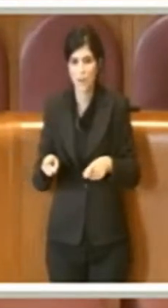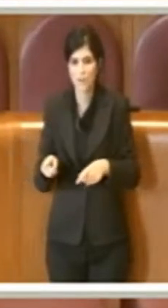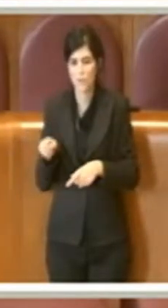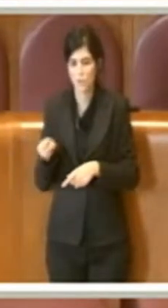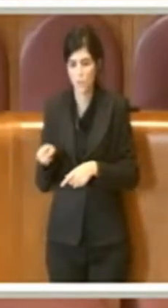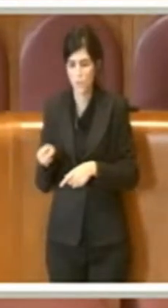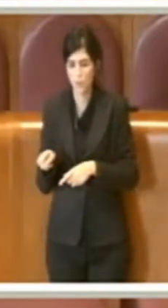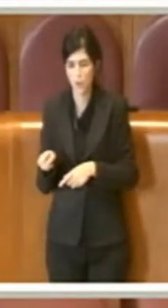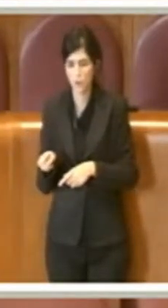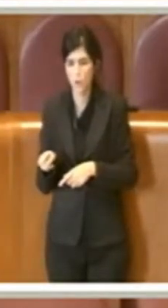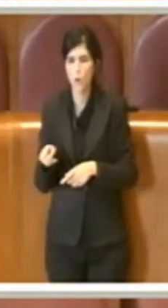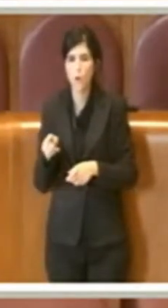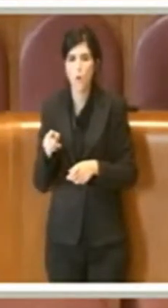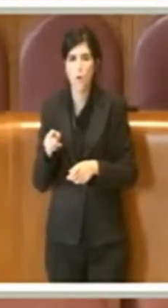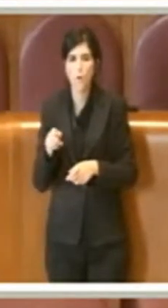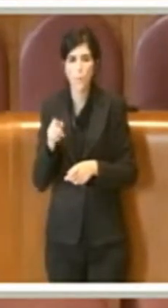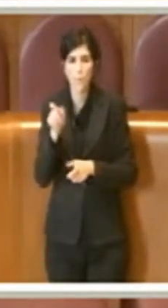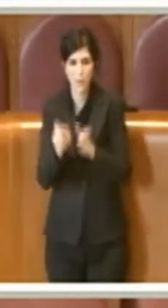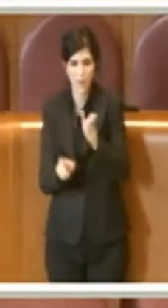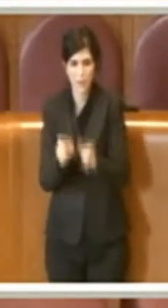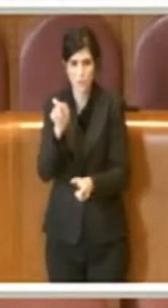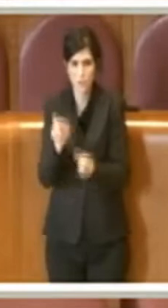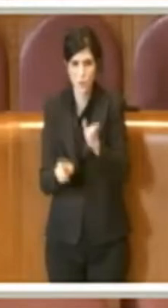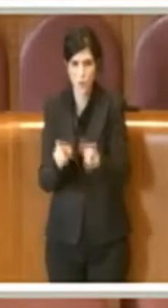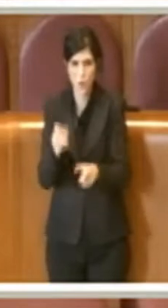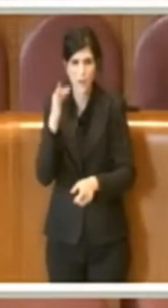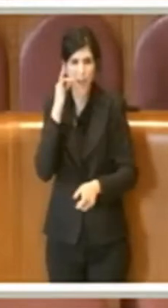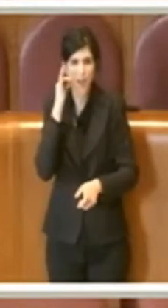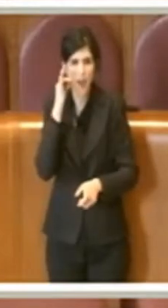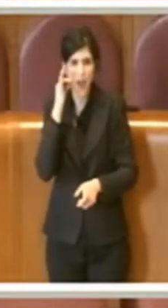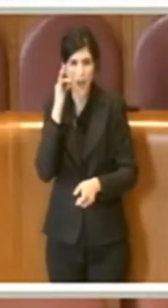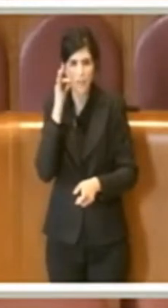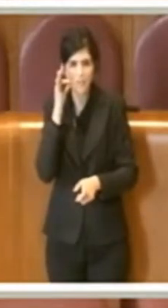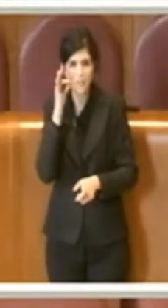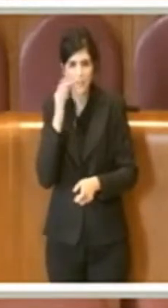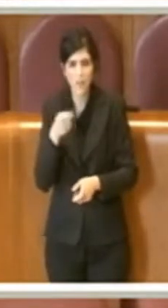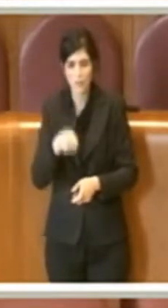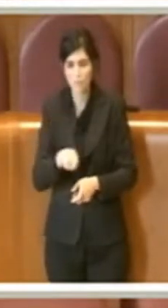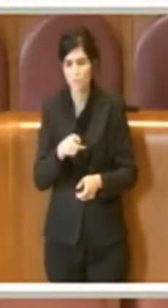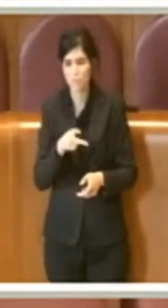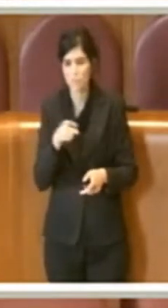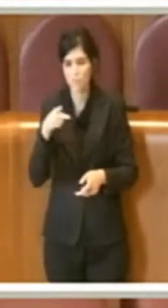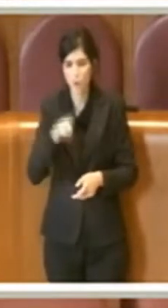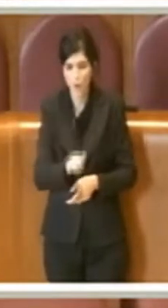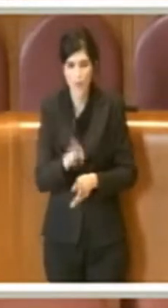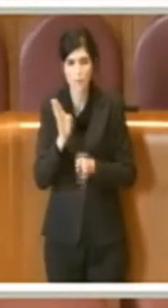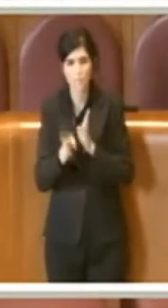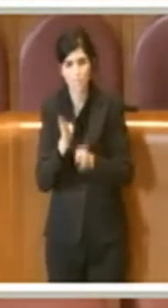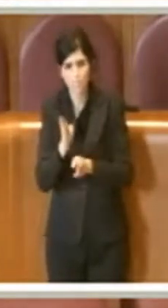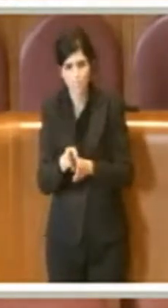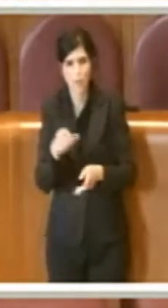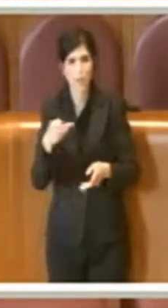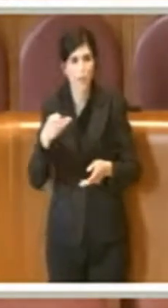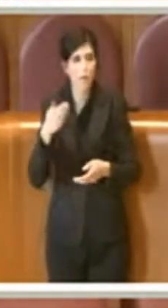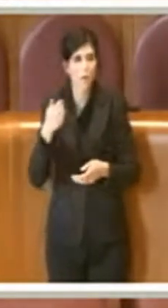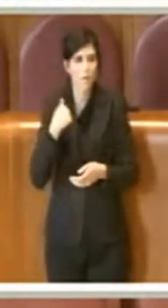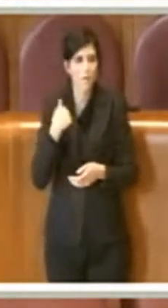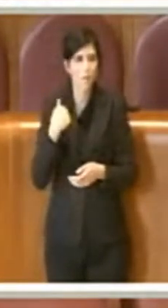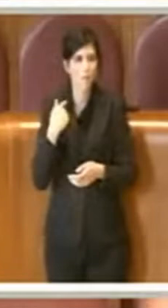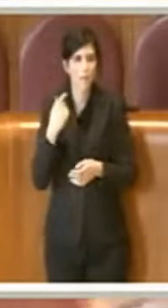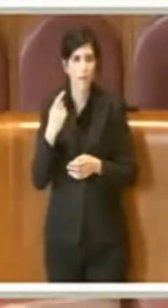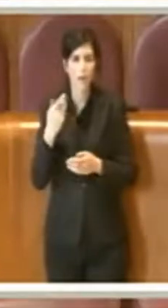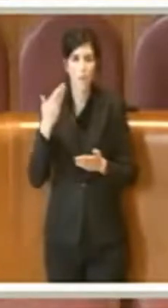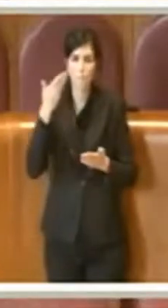persecuzioni razziali. Se questa mozione fosse andata nella direzione di